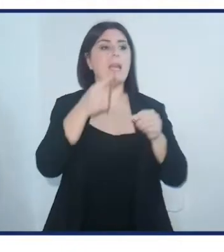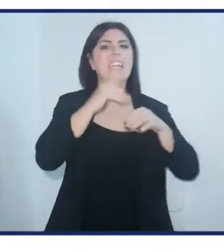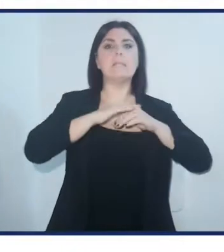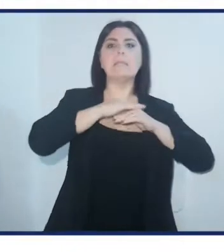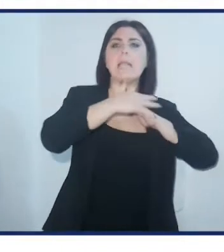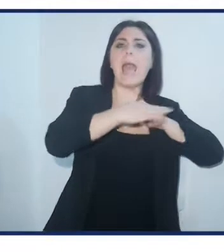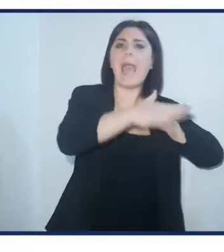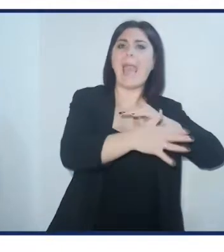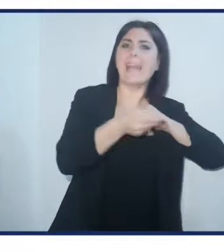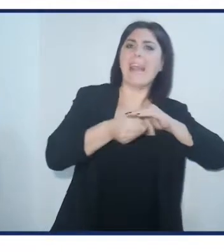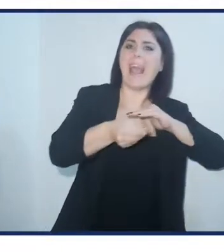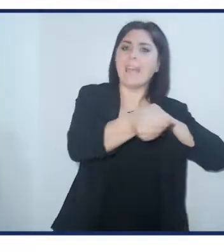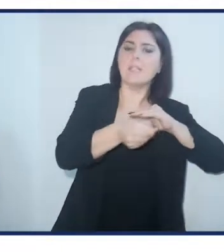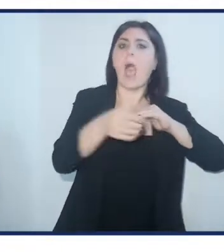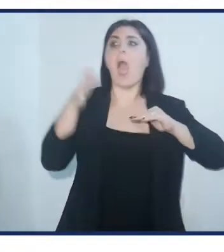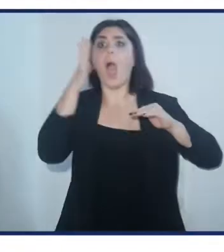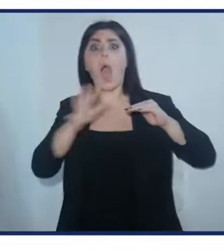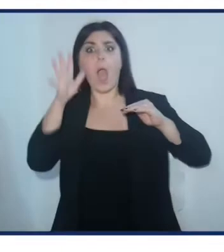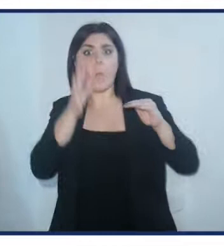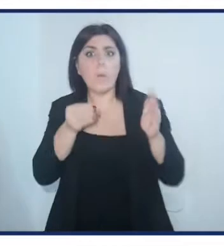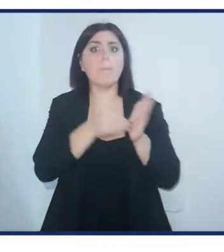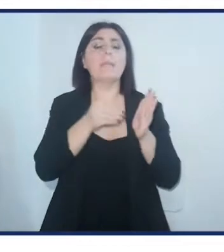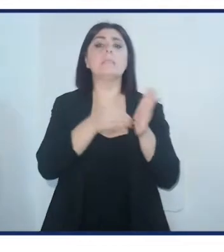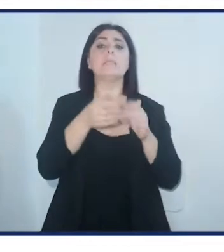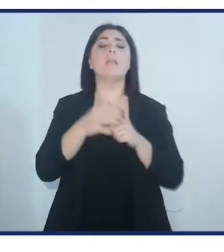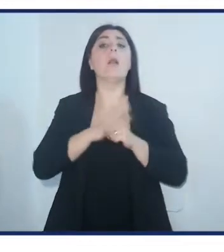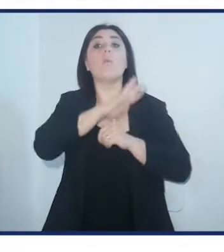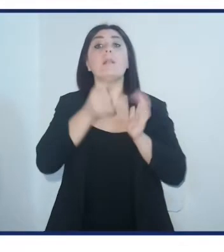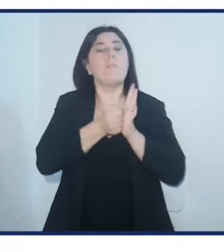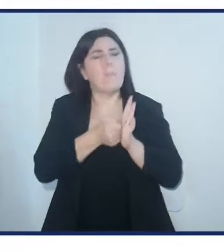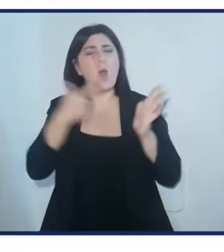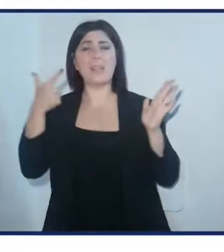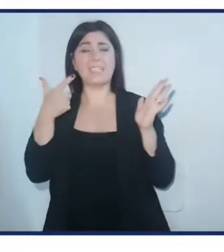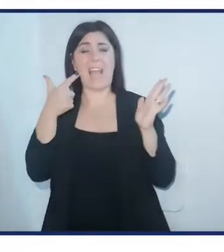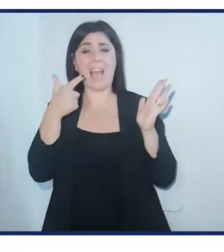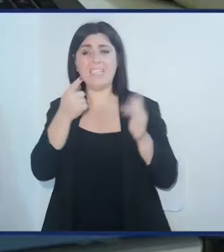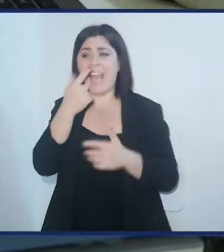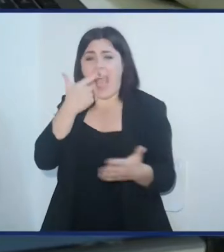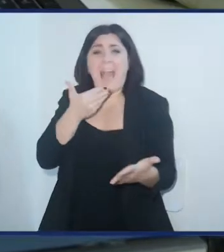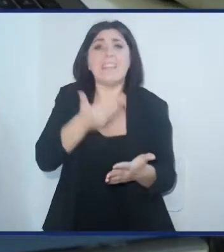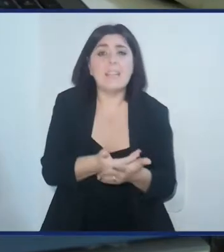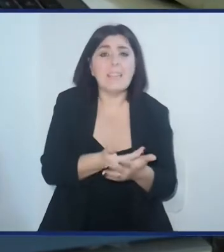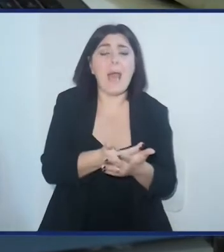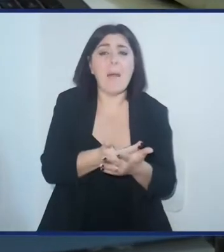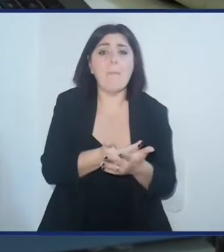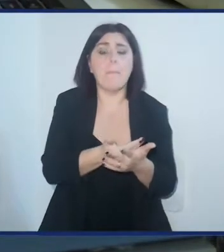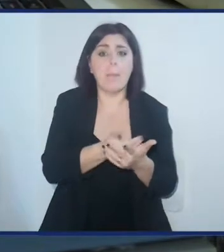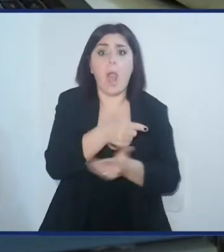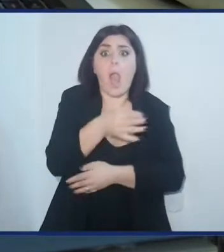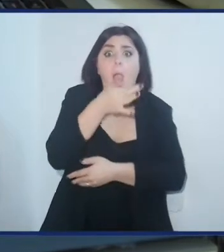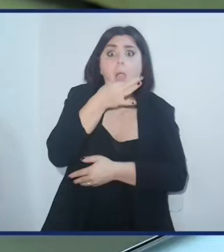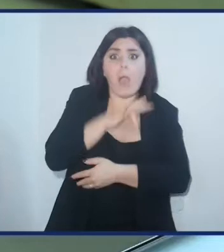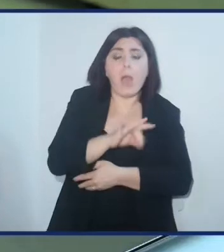terrestri, ma anche acquatici. E una cosa molto importante è che questa loro adattabilità ha